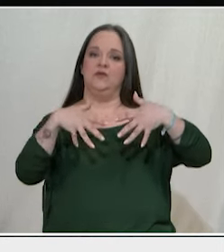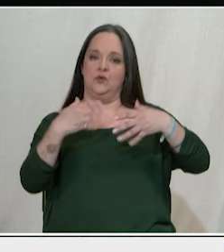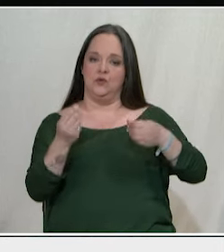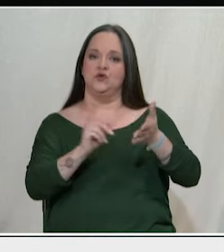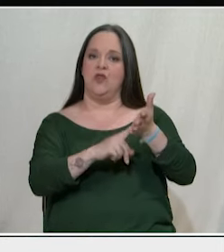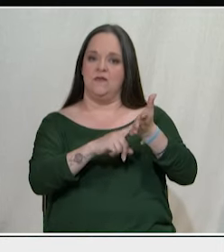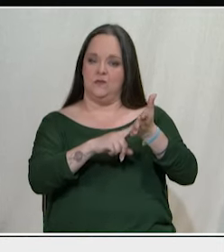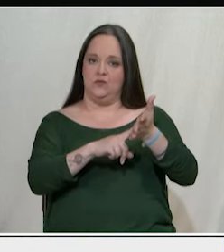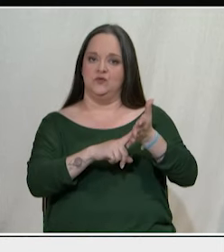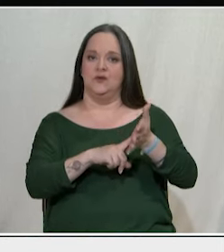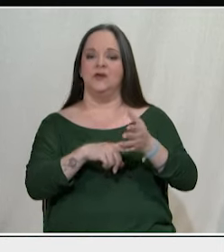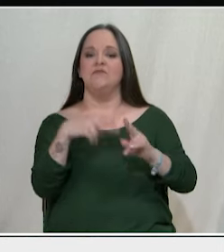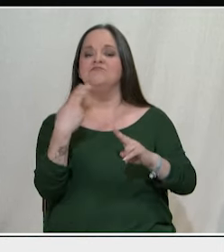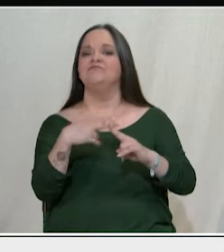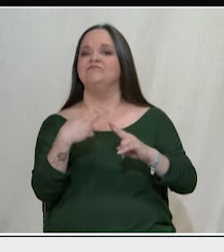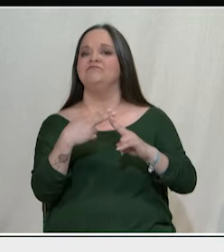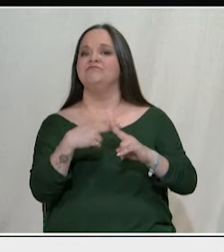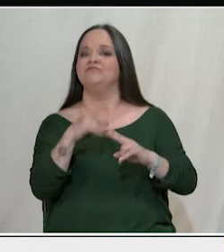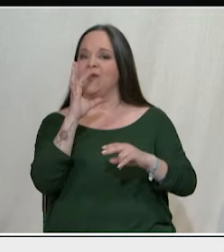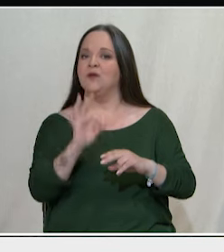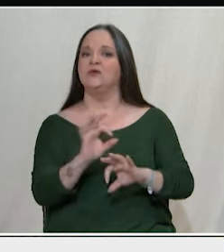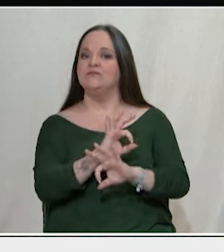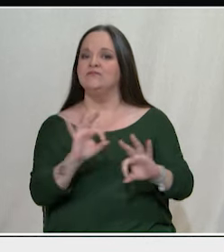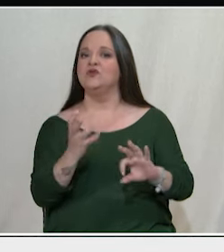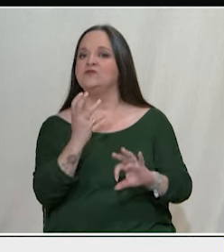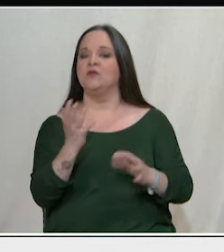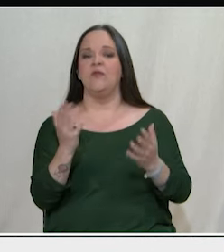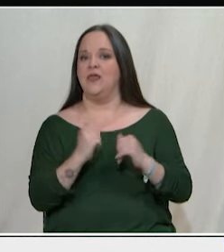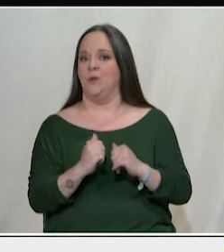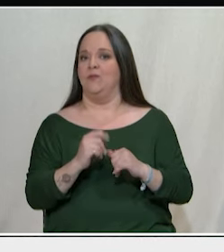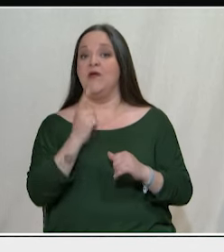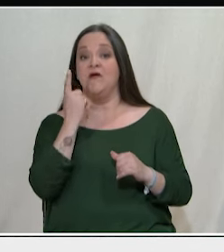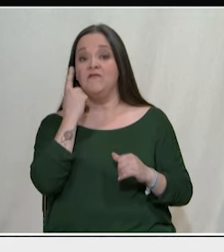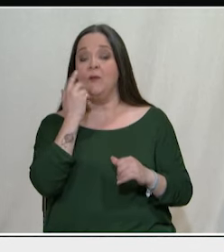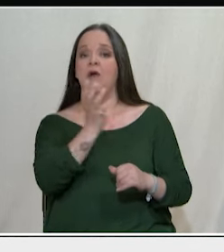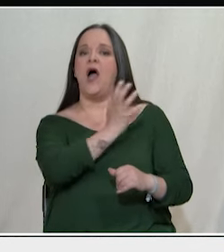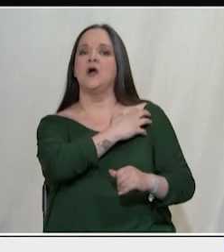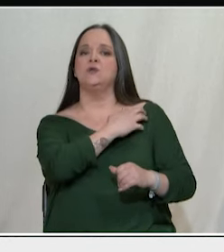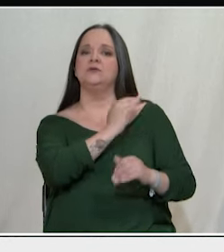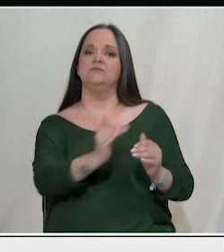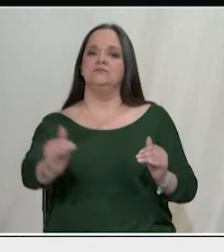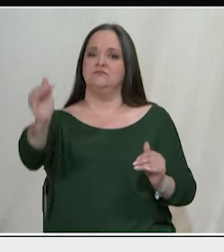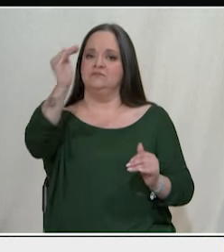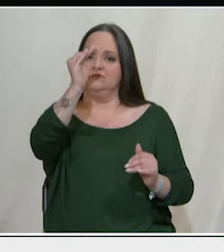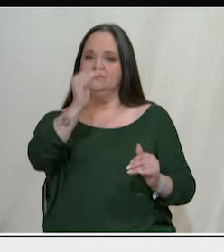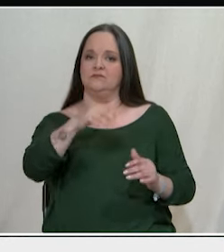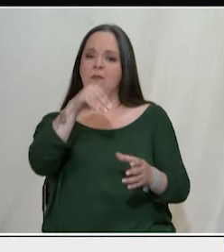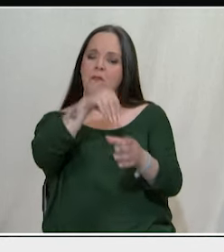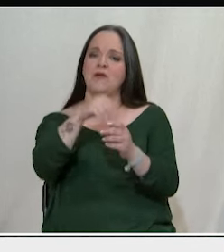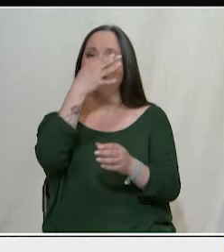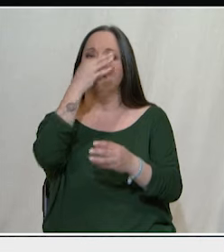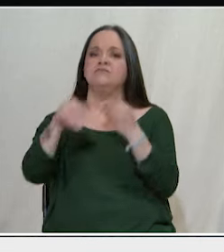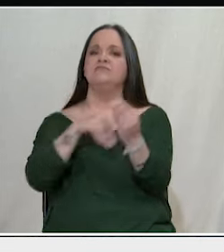αξιοπιστία. Βλέπουμε αξιωματούχους, κρατικούς, οι οποίοι είναι βουτυγμένοι σε κάθε είδους σκάνδαλο.